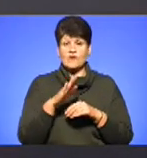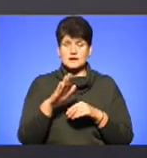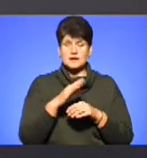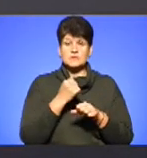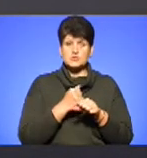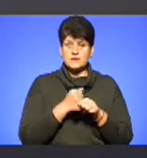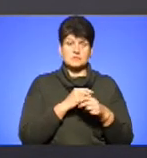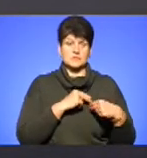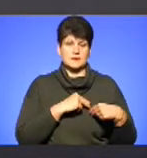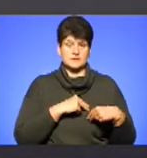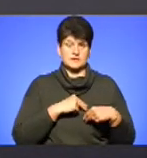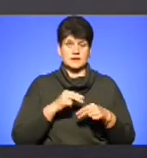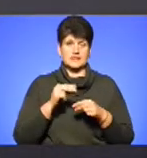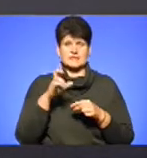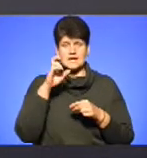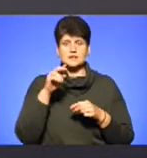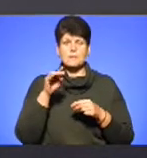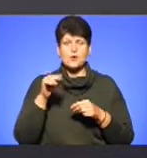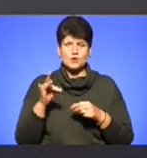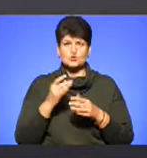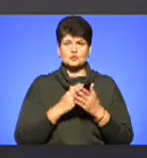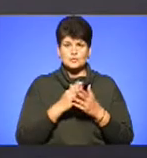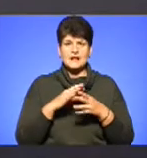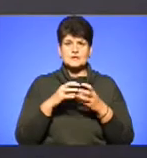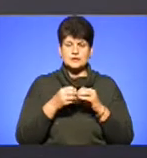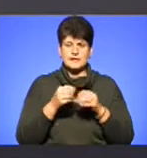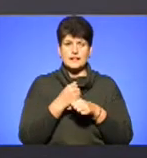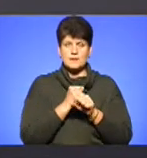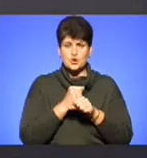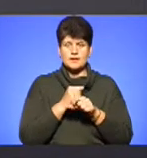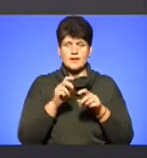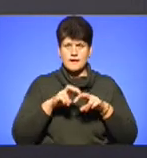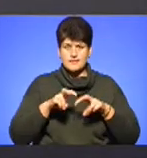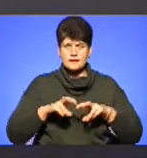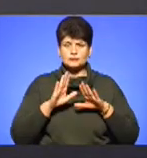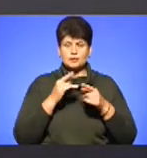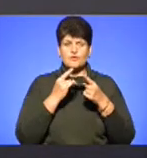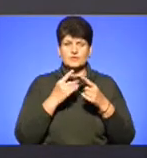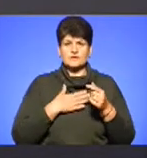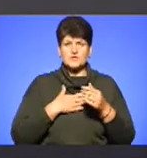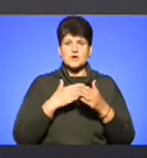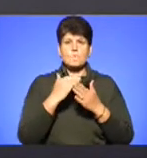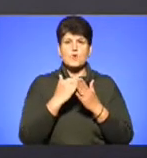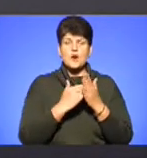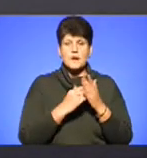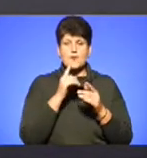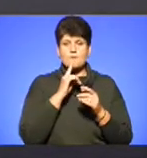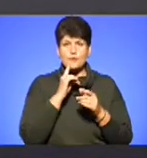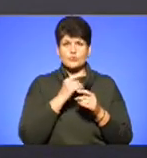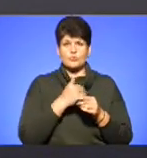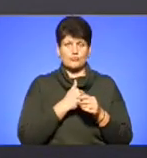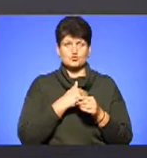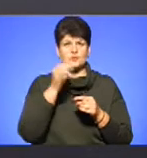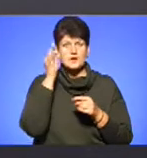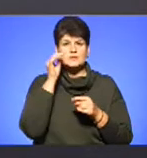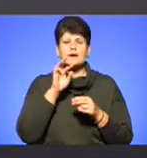центру і Держпродспоживслужби. Про результати лабораторних аналізів будемо говорити у нашій програмі. А поки я хочу, щоб ми пригадали, як